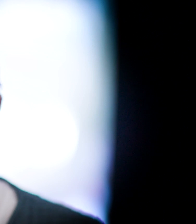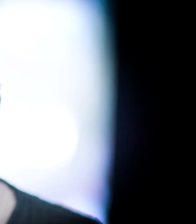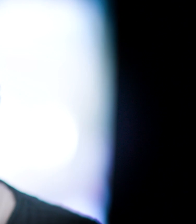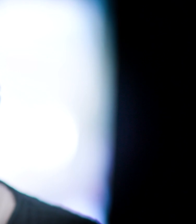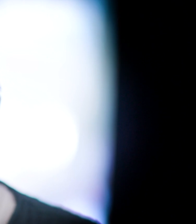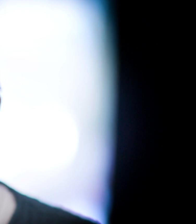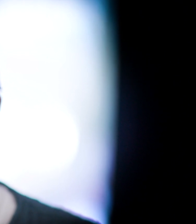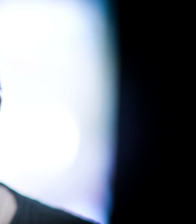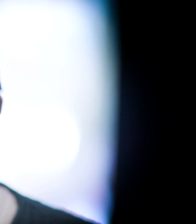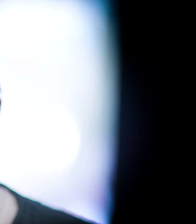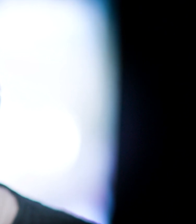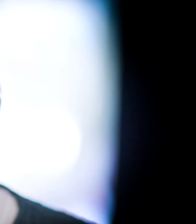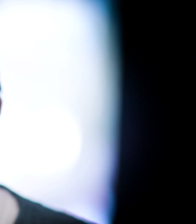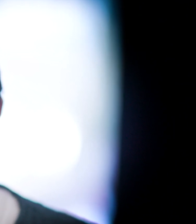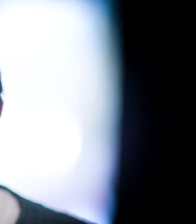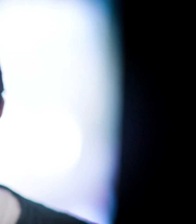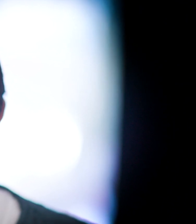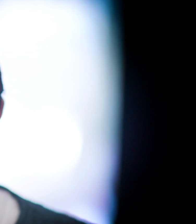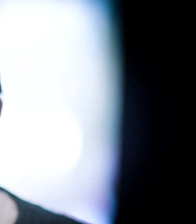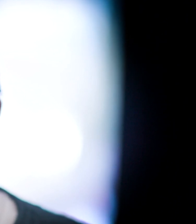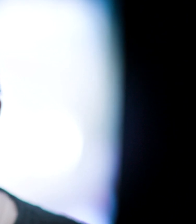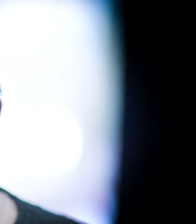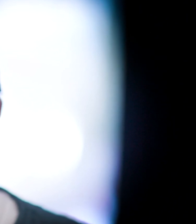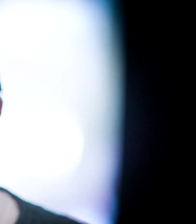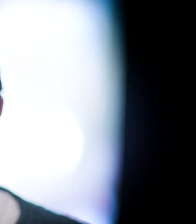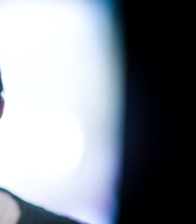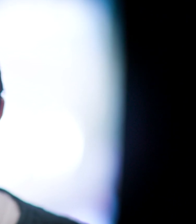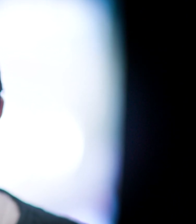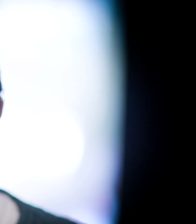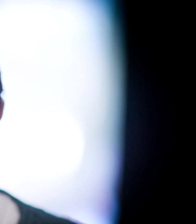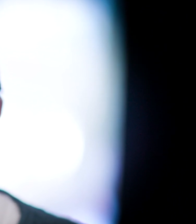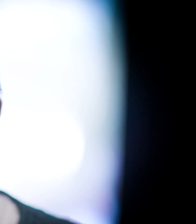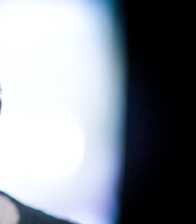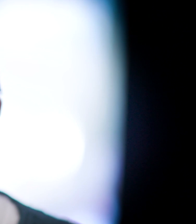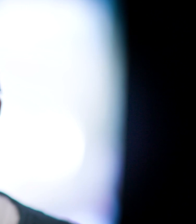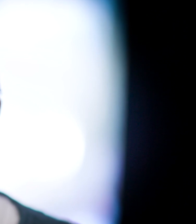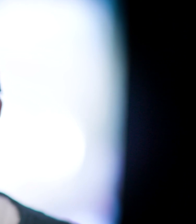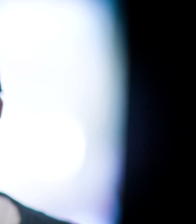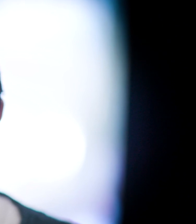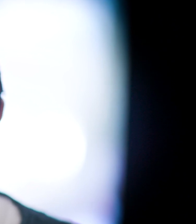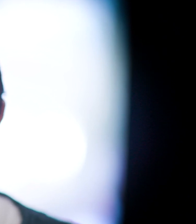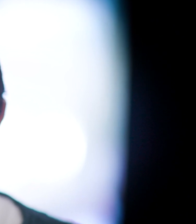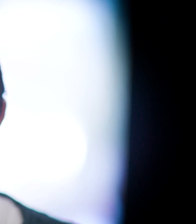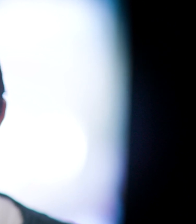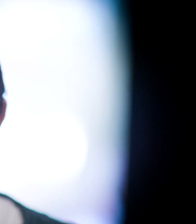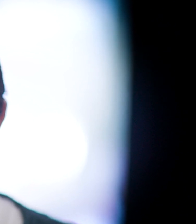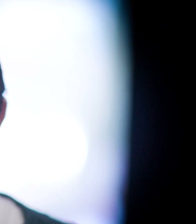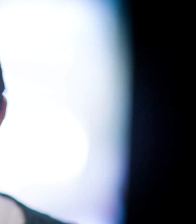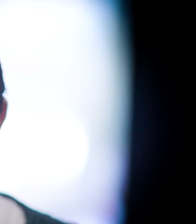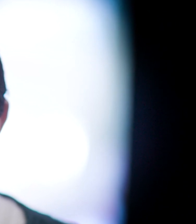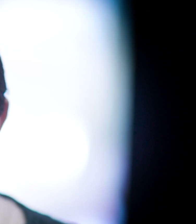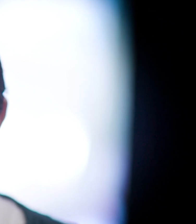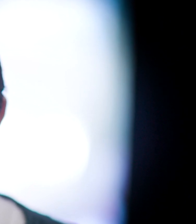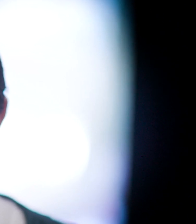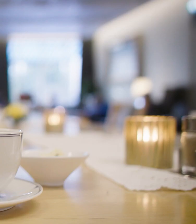Å være her er helt fantastisk. Jeg jobber her tre dager i uken, og